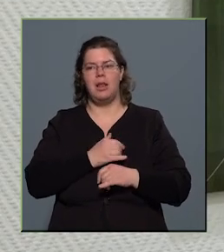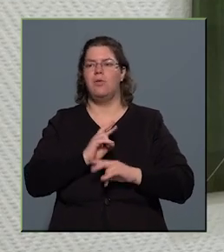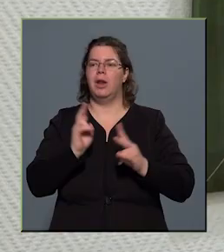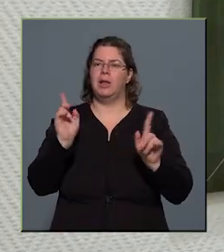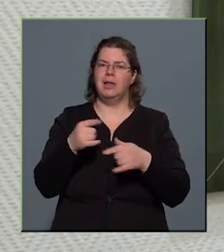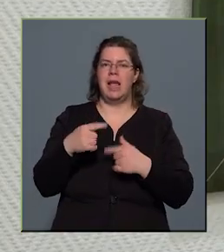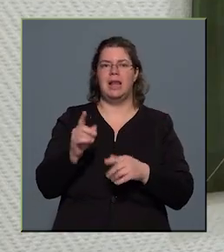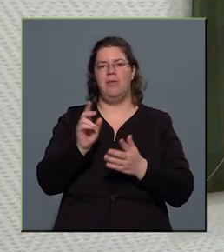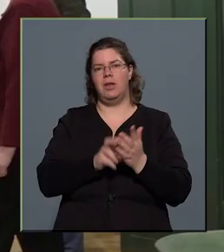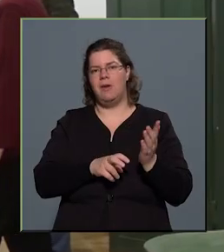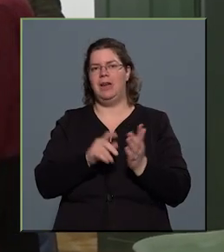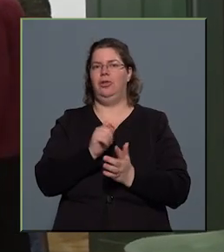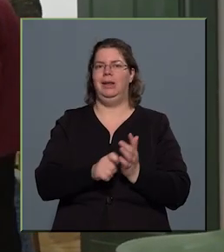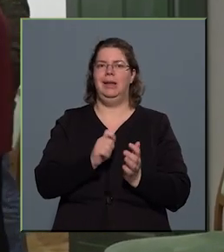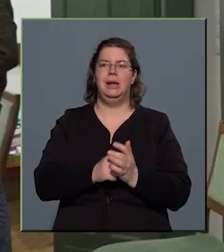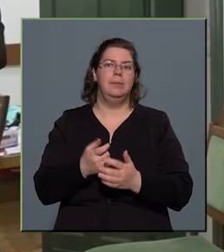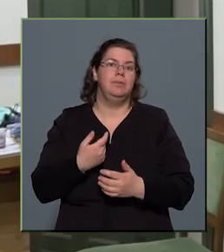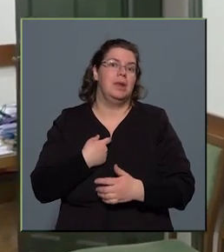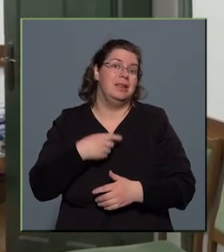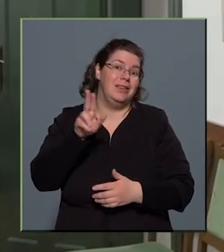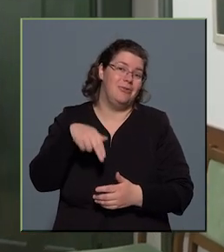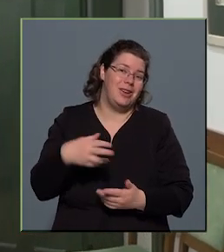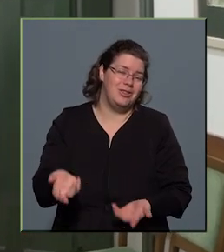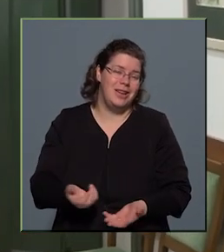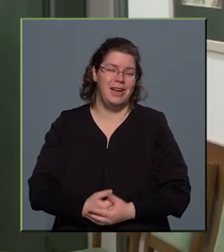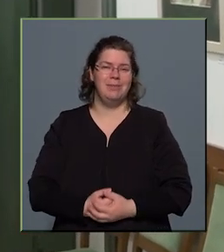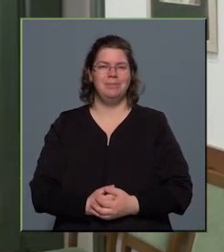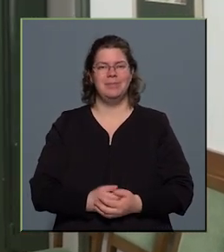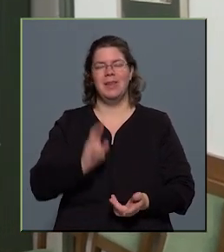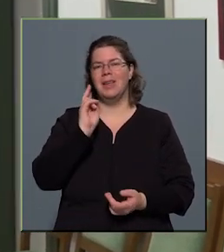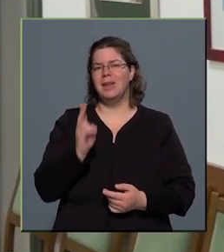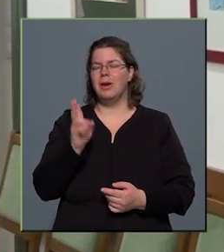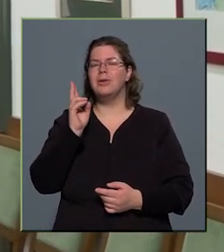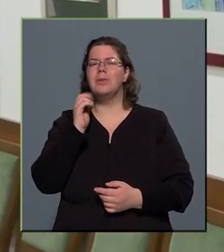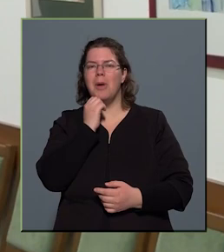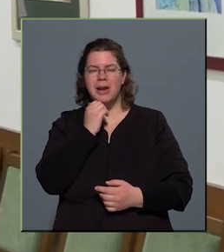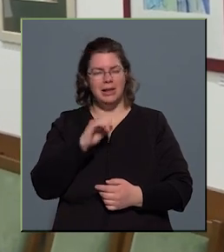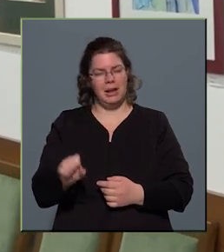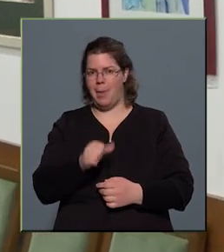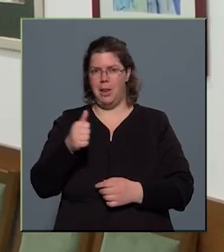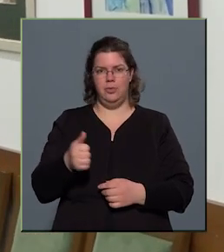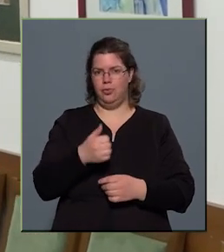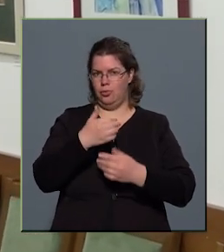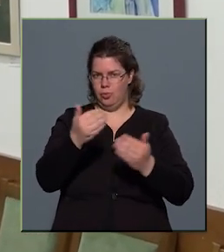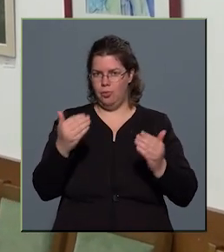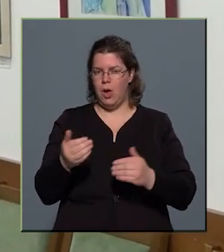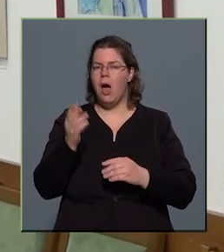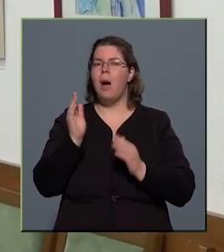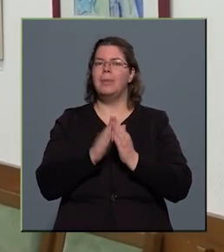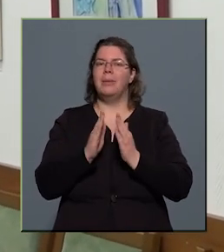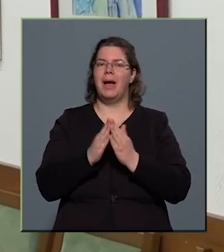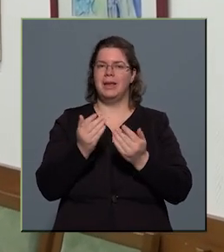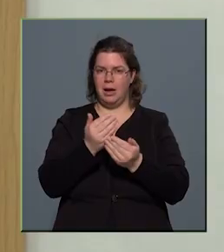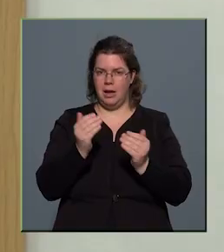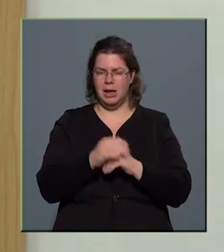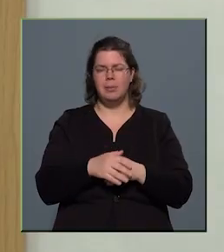verset ír, hát én festek. Krausz Margitnak nem először van kiállítása a Plébánia galériájában. Az